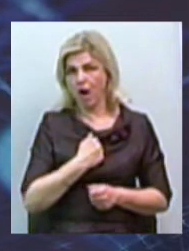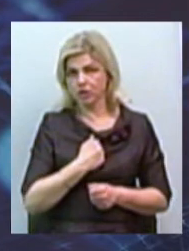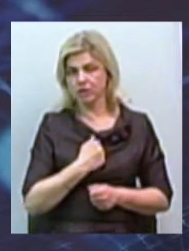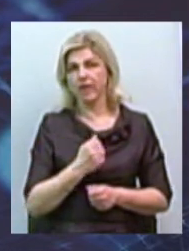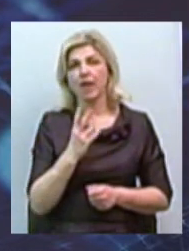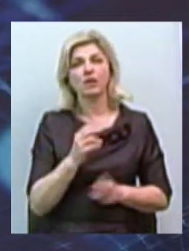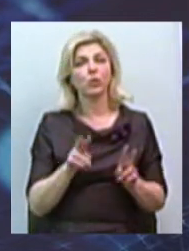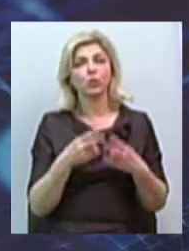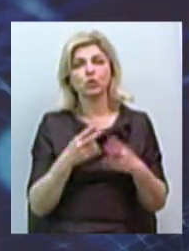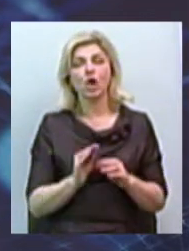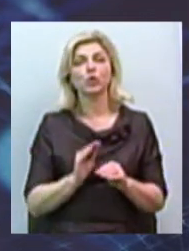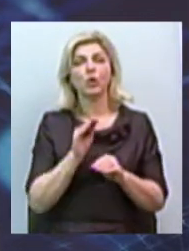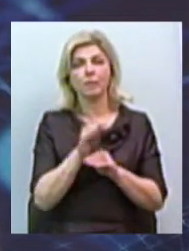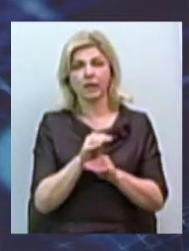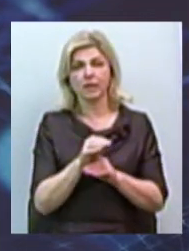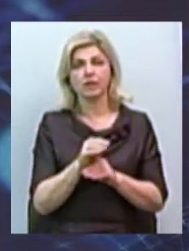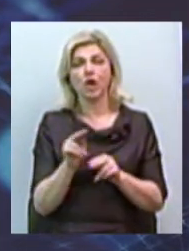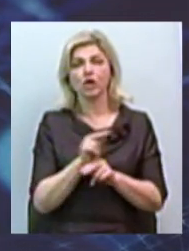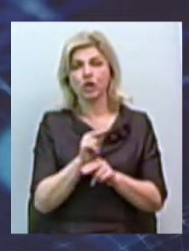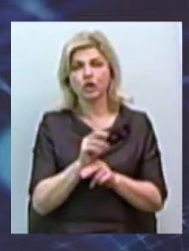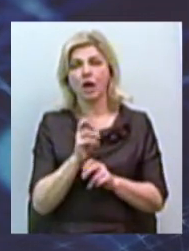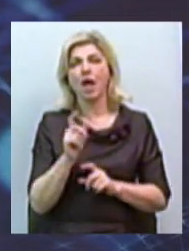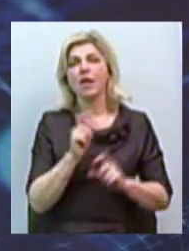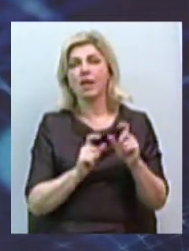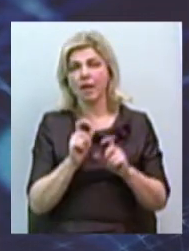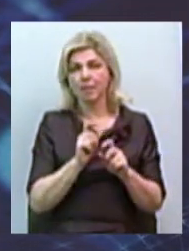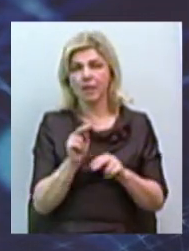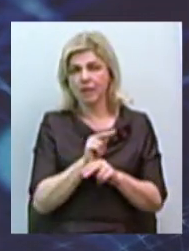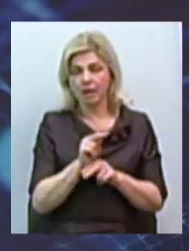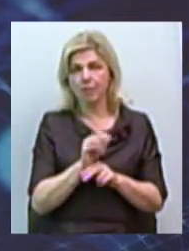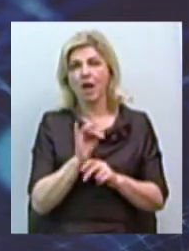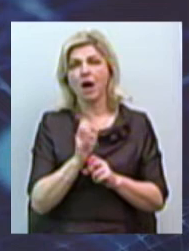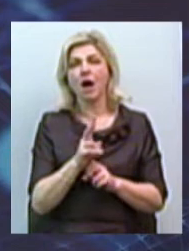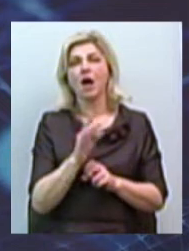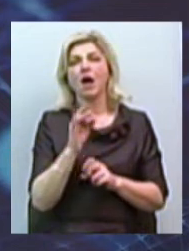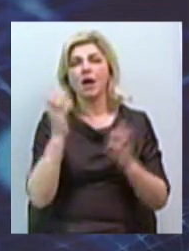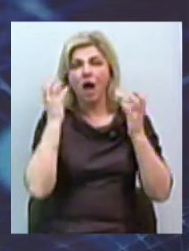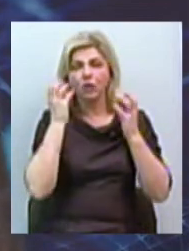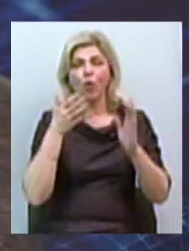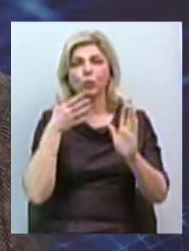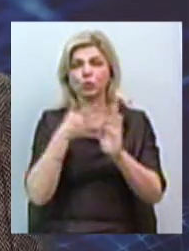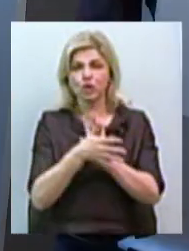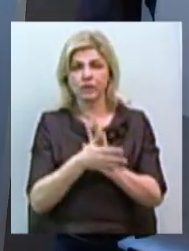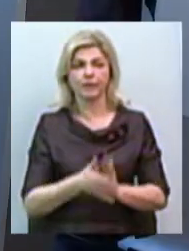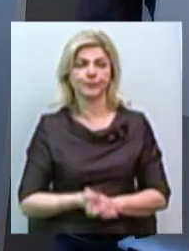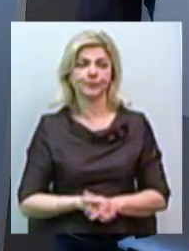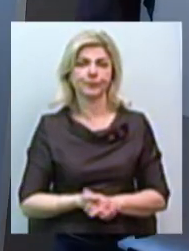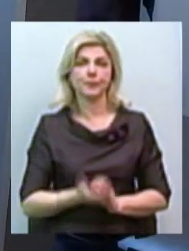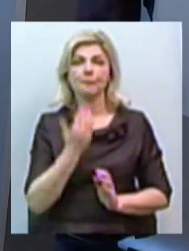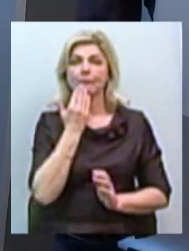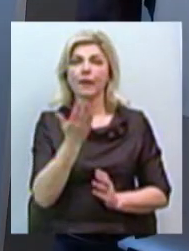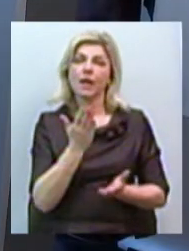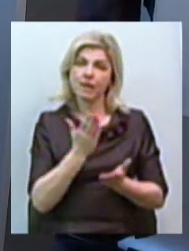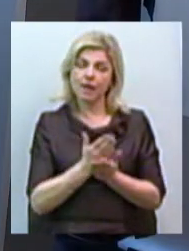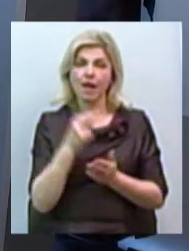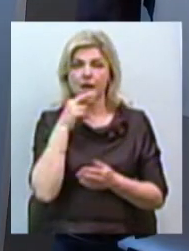в таких дополнительных методах лечения, как химиотерапия, как радиологическое облучение. А че ги лики, які